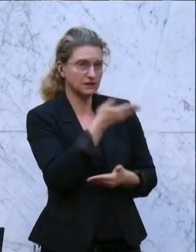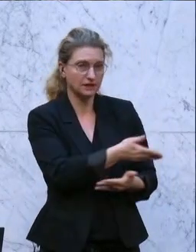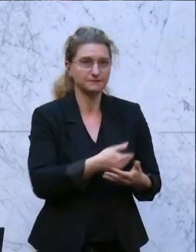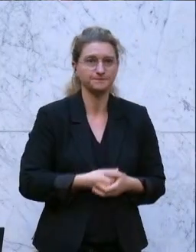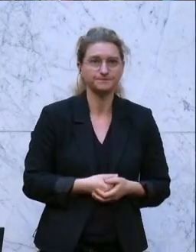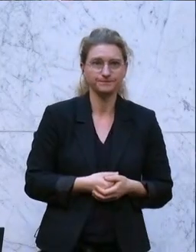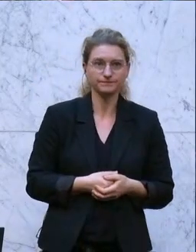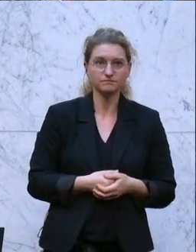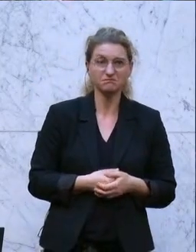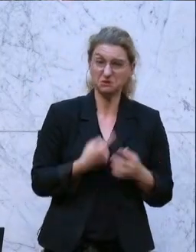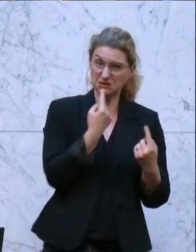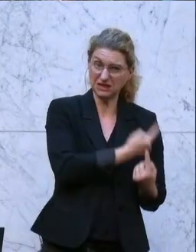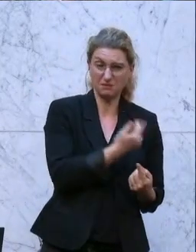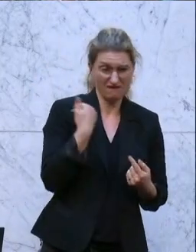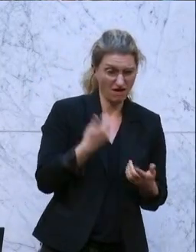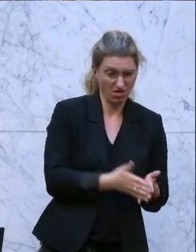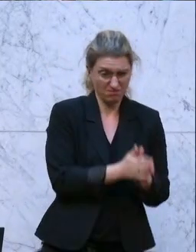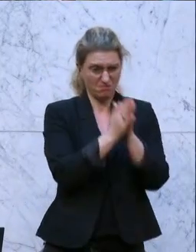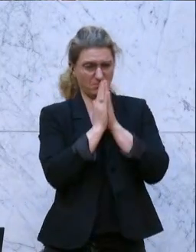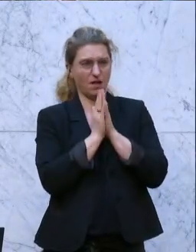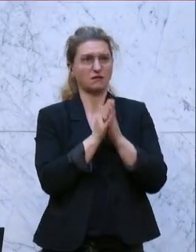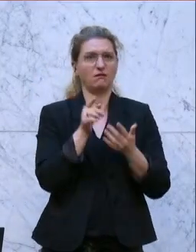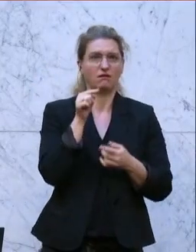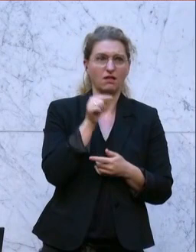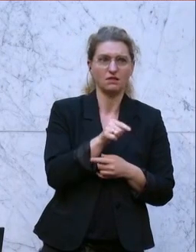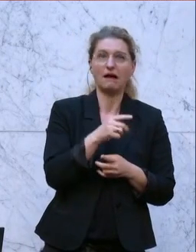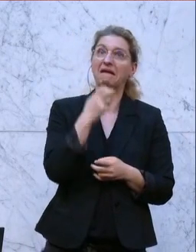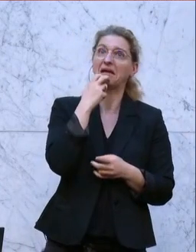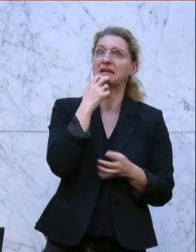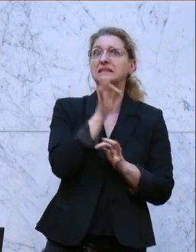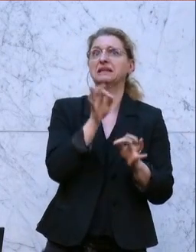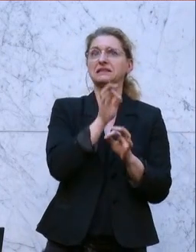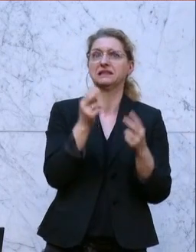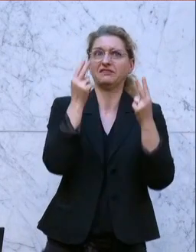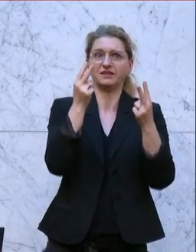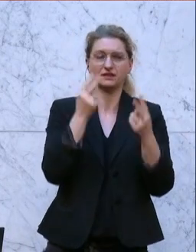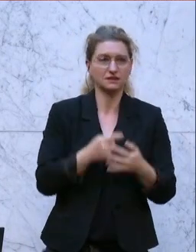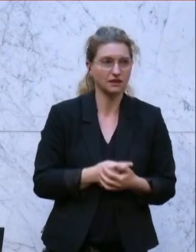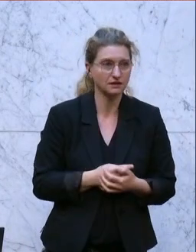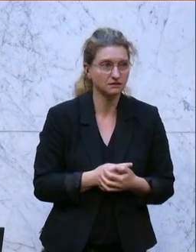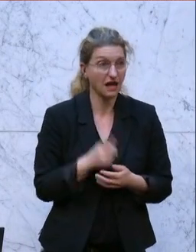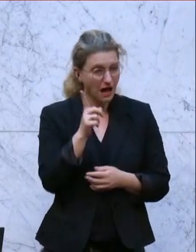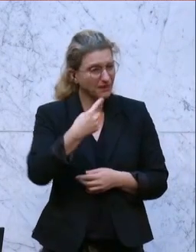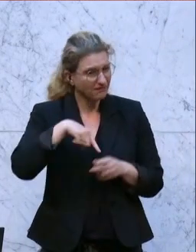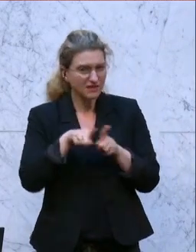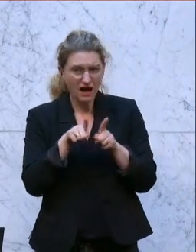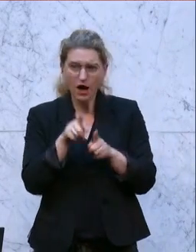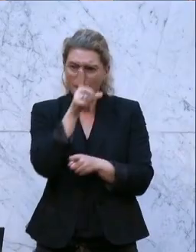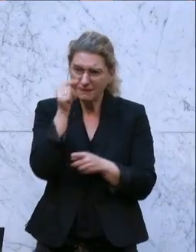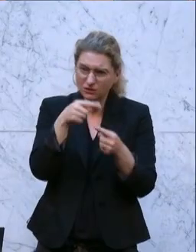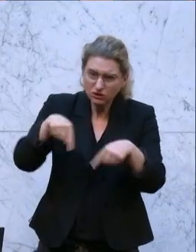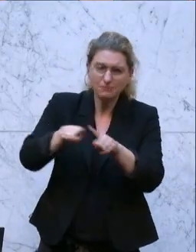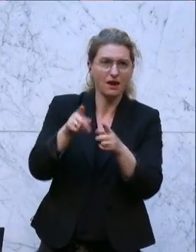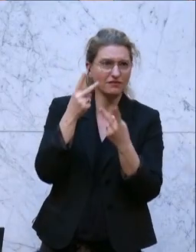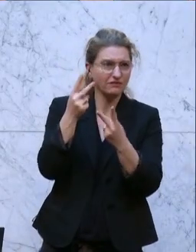einen Appell an uns richten, uns ist die Energie sehr, sehr wichtig. Aber uns sind auch die Menschen in diesem Land wichtig. Und wir